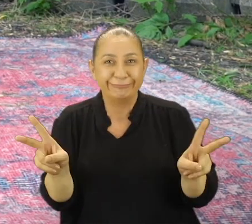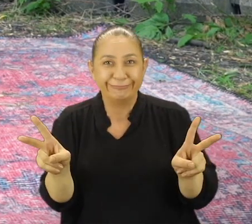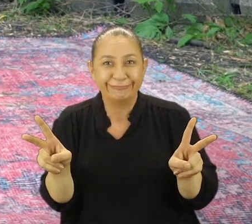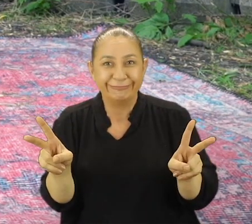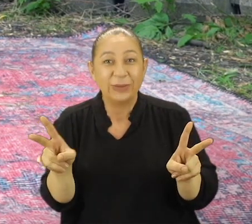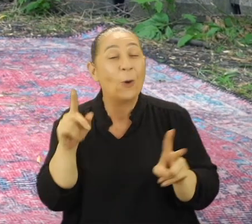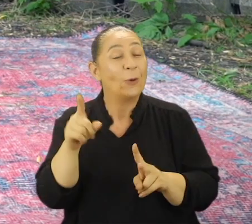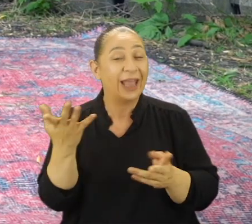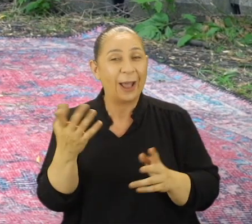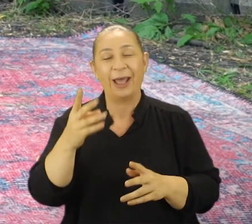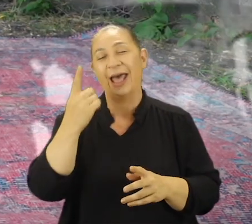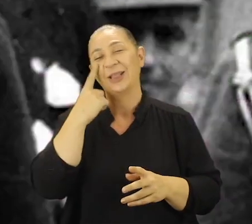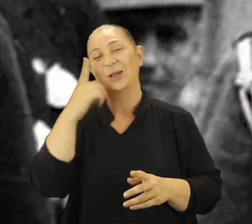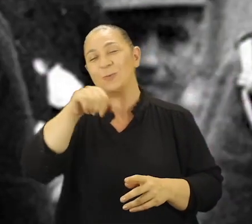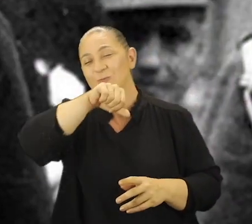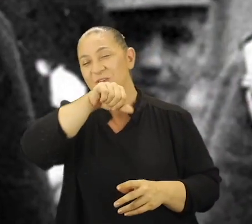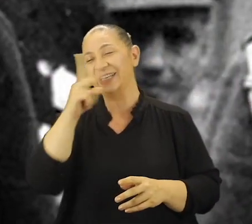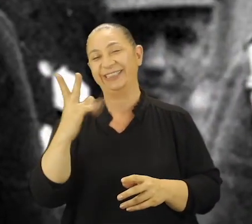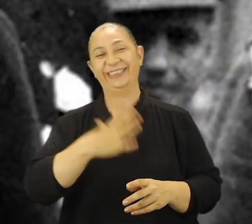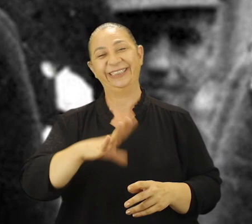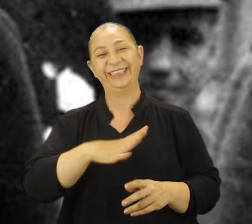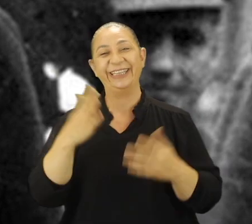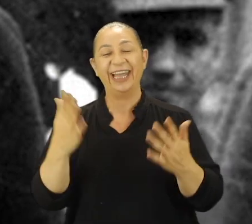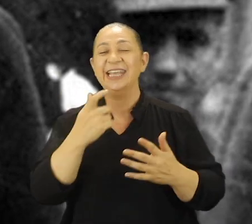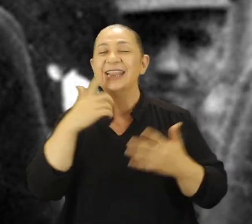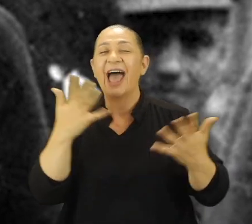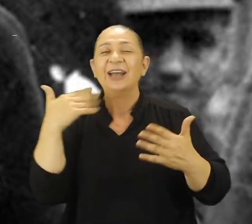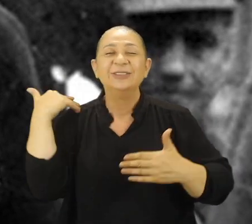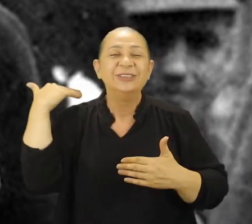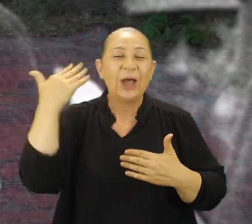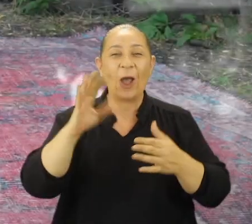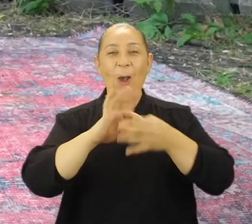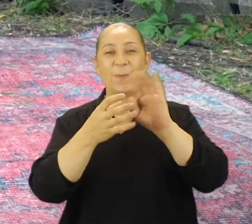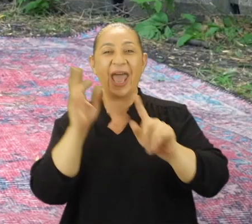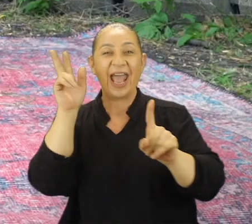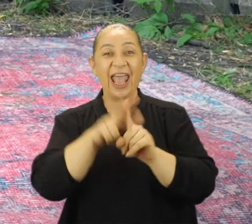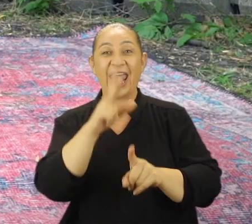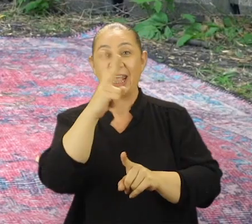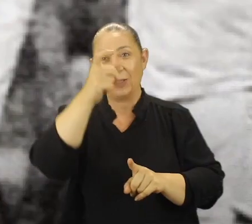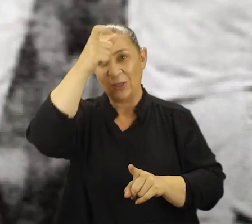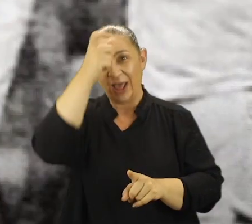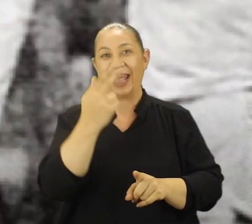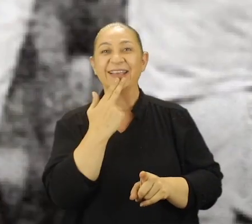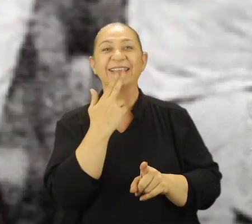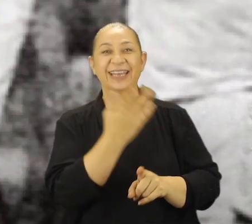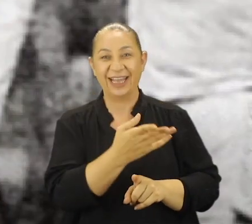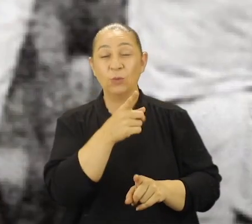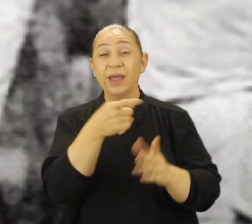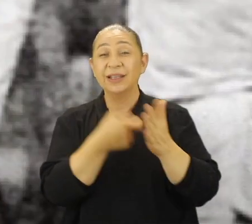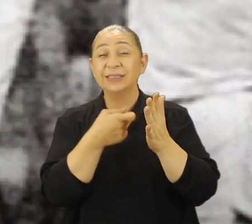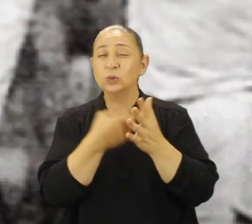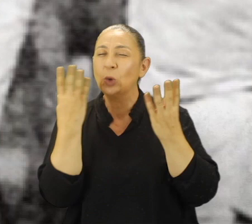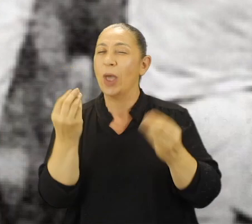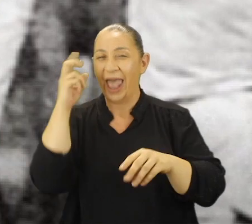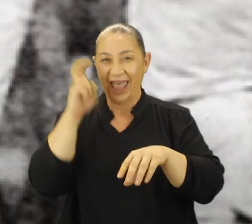yılında mümkün oldu. O da Mustafa Kemal Atatürk'ün isteğiyle. Yıllar sonra olimpiyatlara katılan iki Türk kadını.